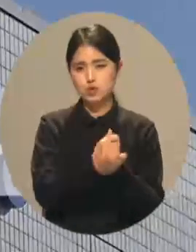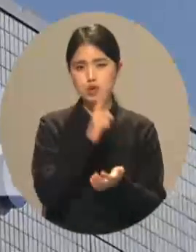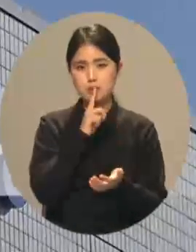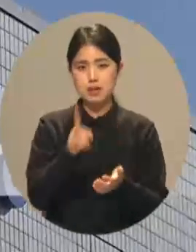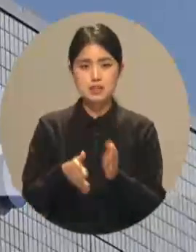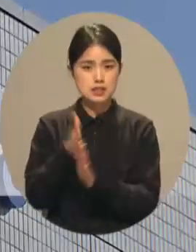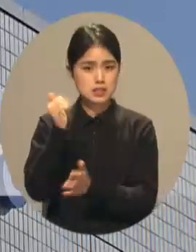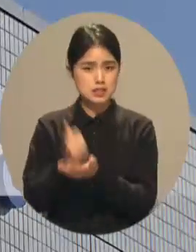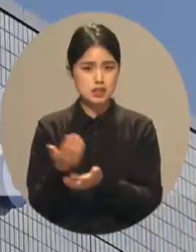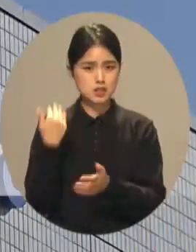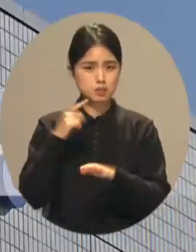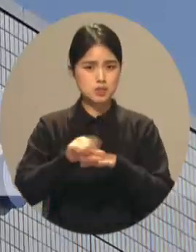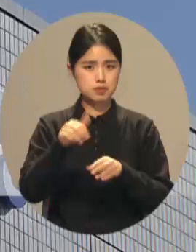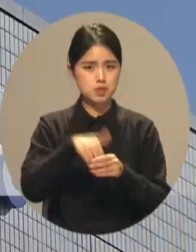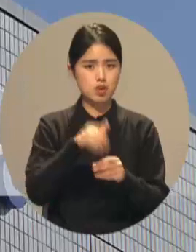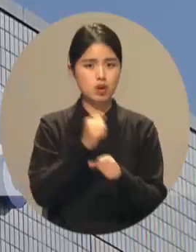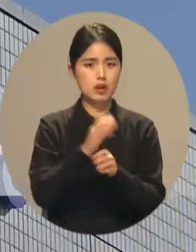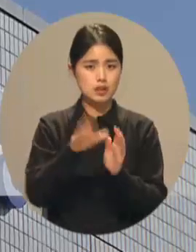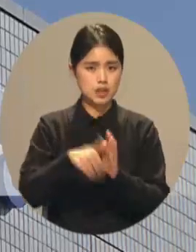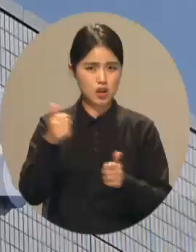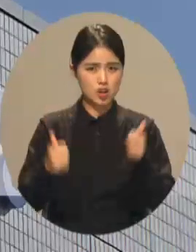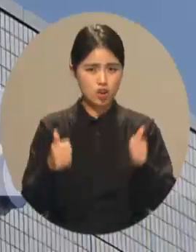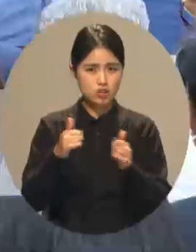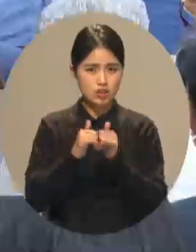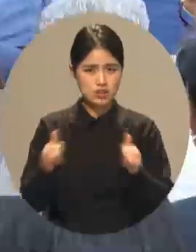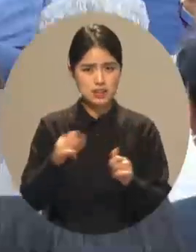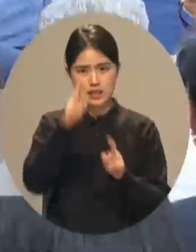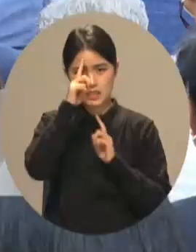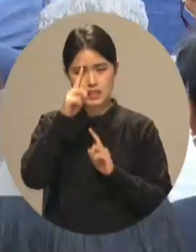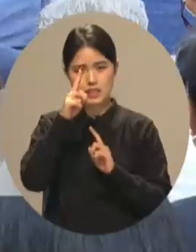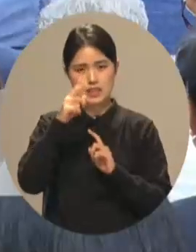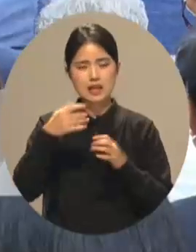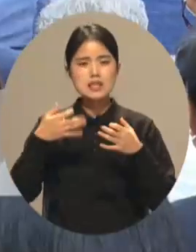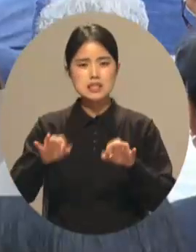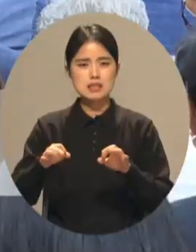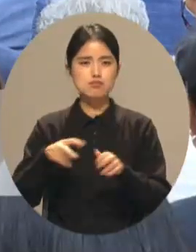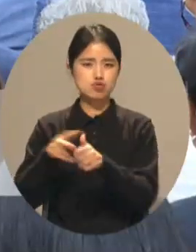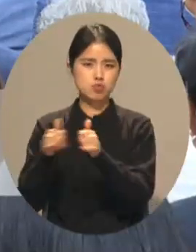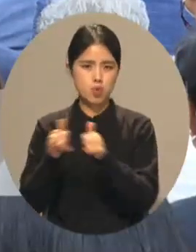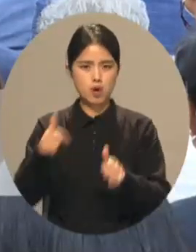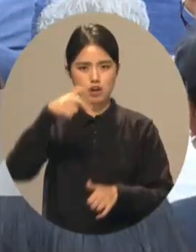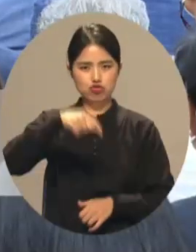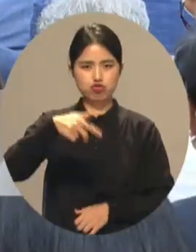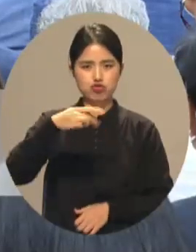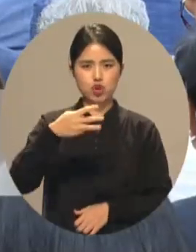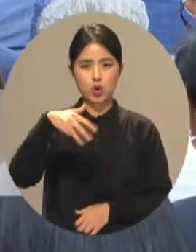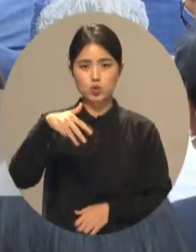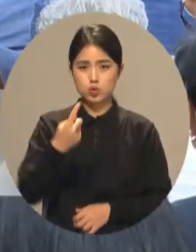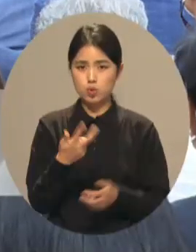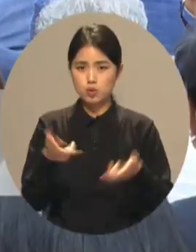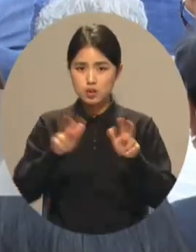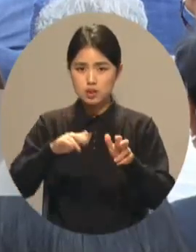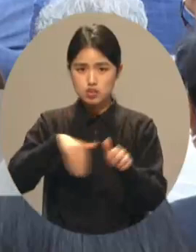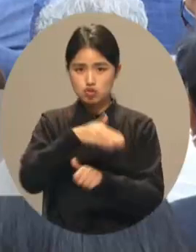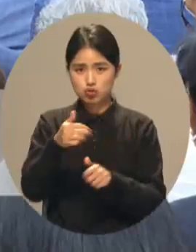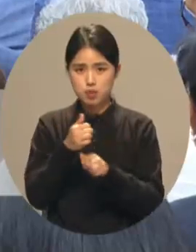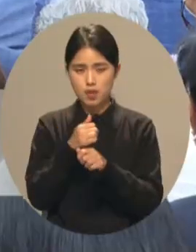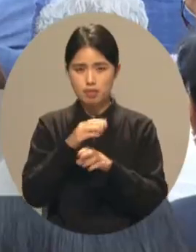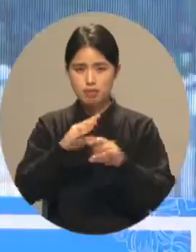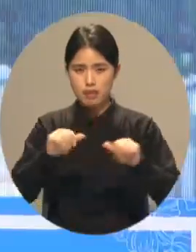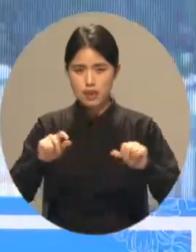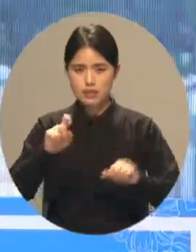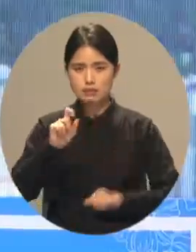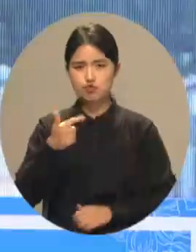지난 지방선거 과정에서 경쟁자인 김민영 당시 후보가 정읍 구절초 테마파크공원 인근 땅 16만여